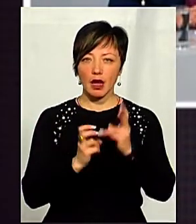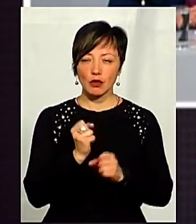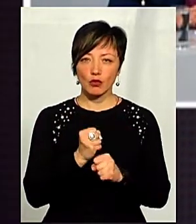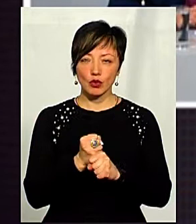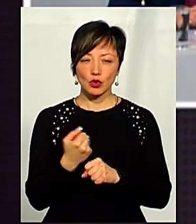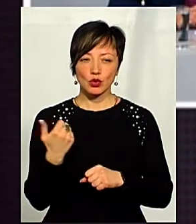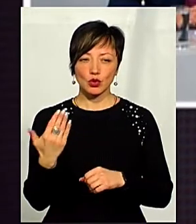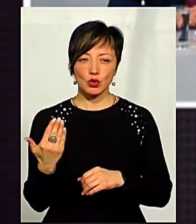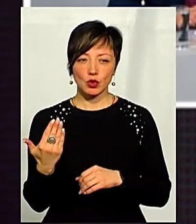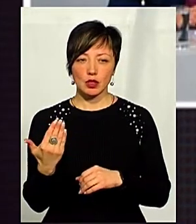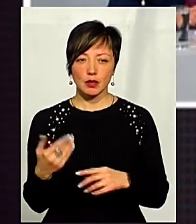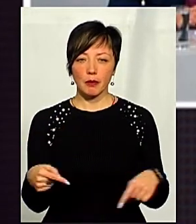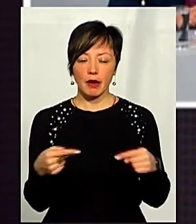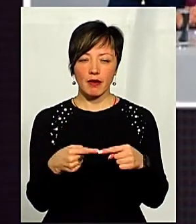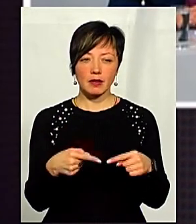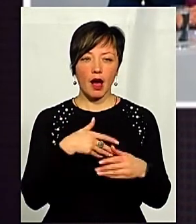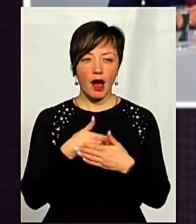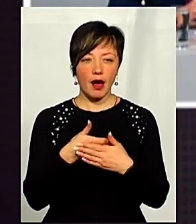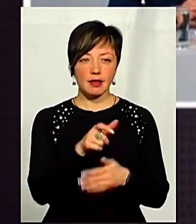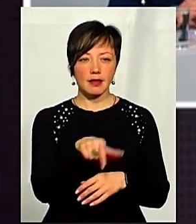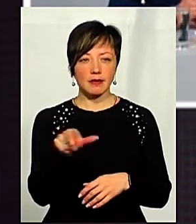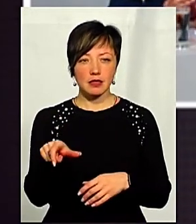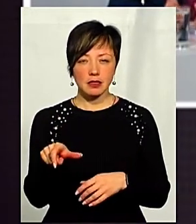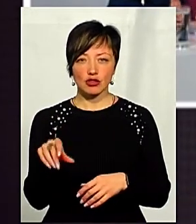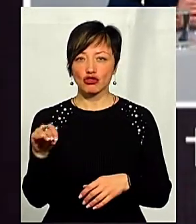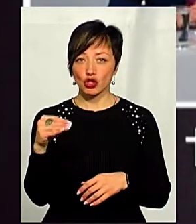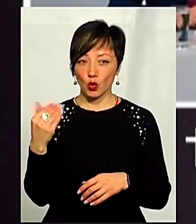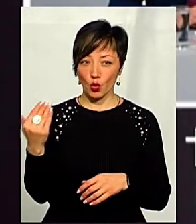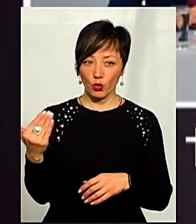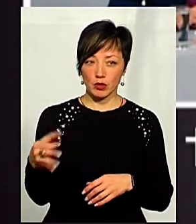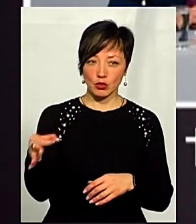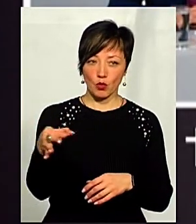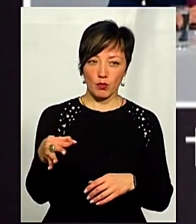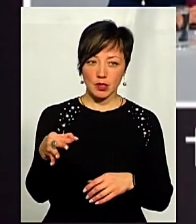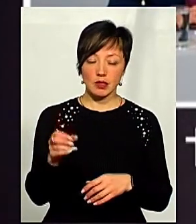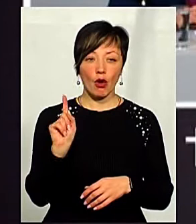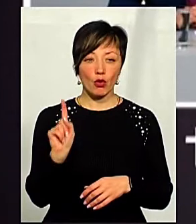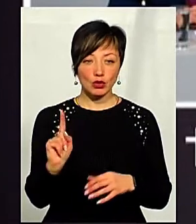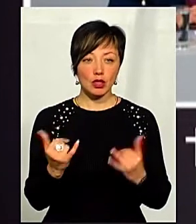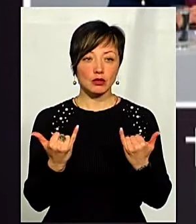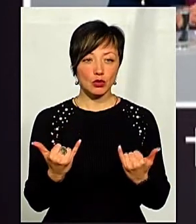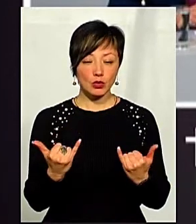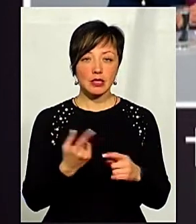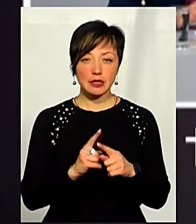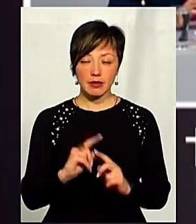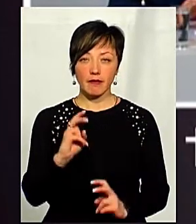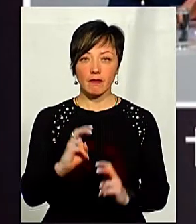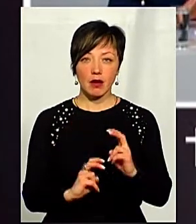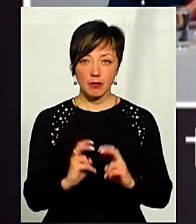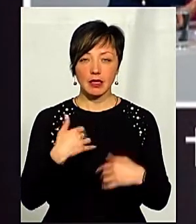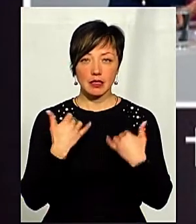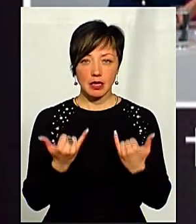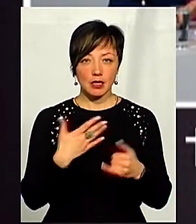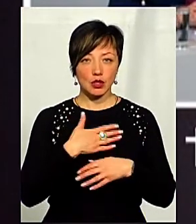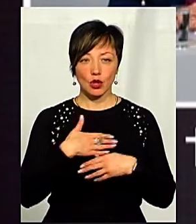роботу зі сторони певних активістів, в першу чергу, зі сторони Житомирської області. Хоча на сьогодні ця фабрика, а я